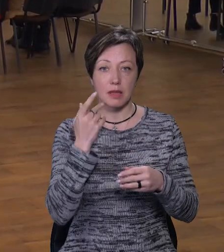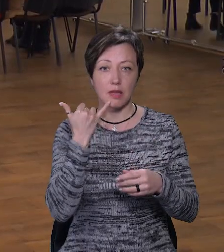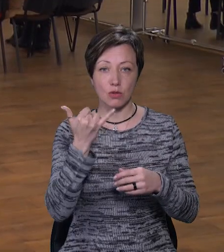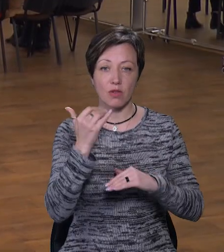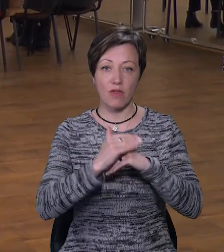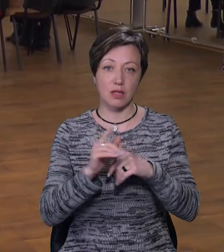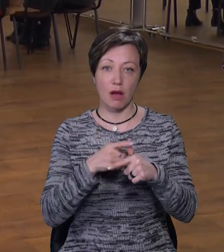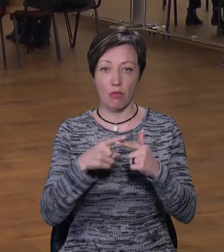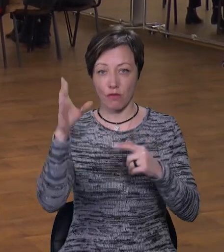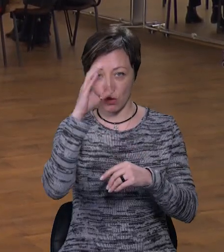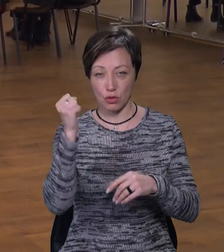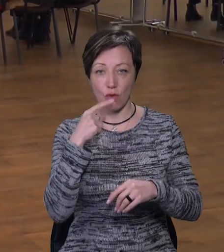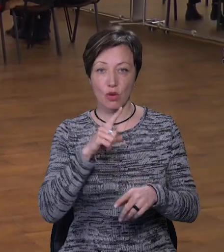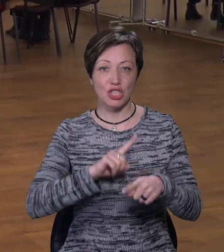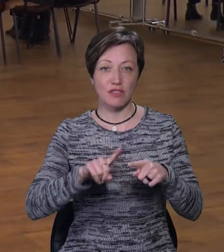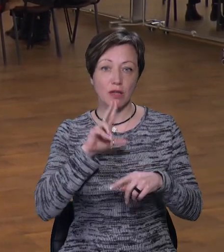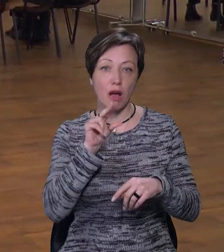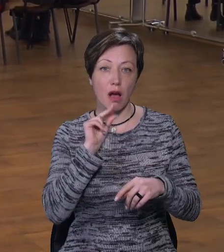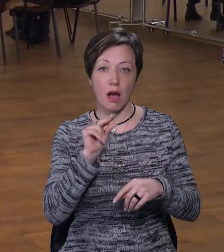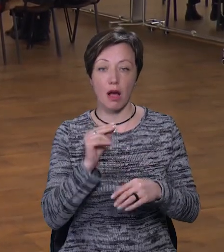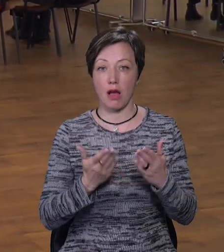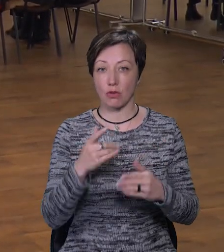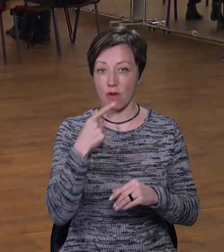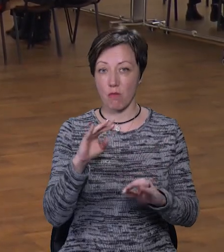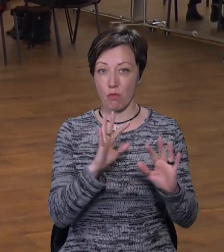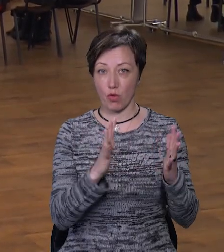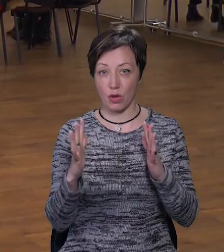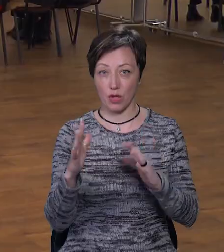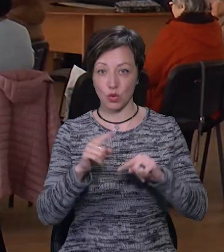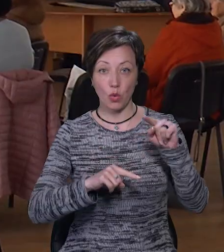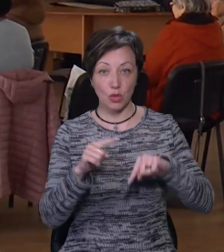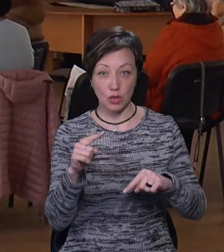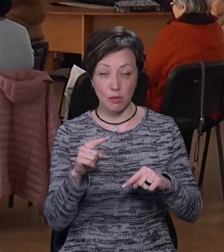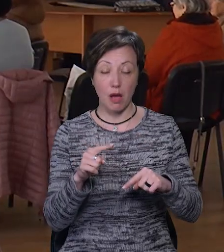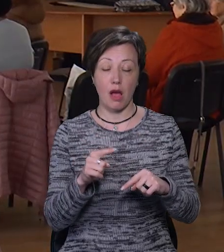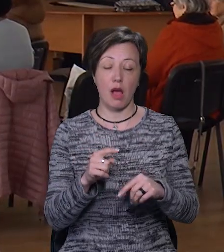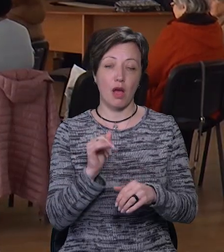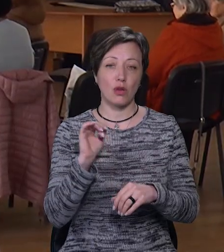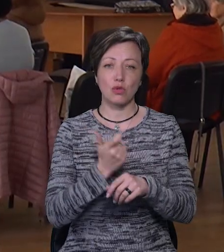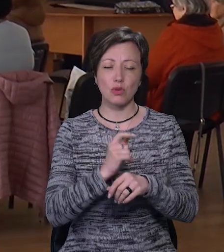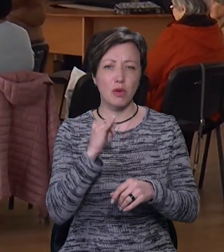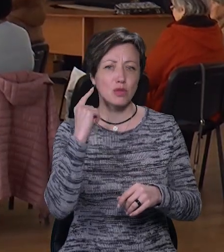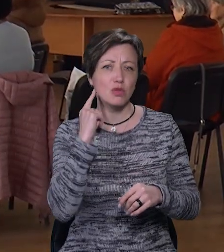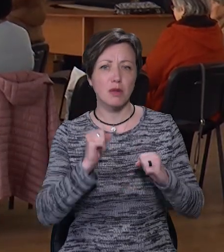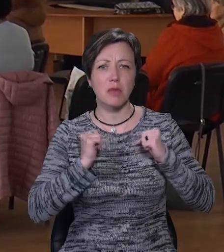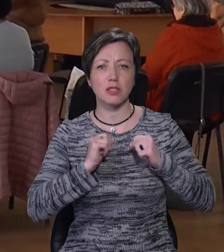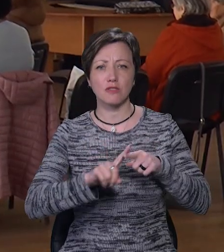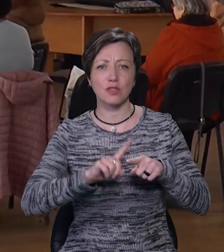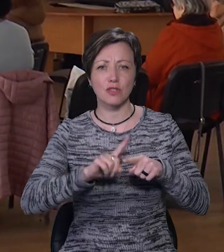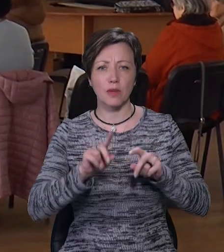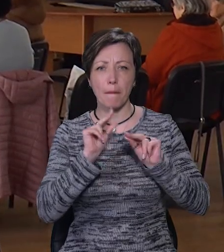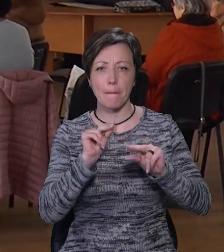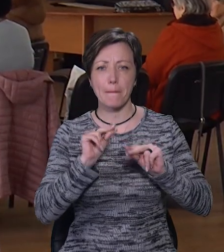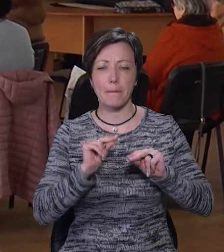ввечері або вночі, говорять дуже швидко, якщо ми говоримо про події з родичами, дуже погано чути і намагаються швидко, швидко,